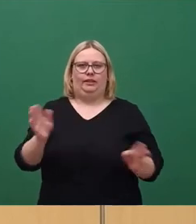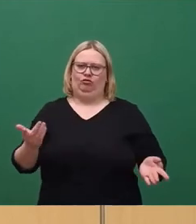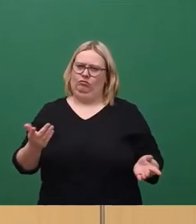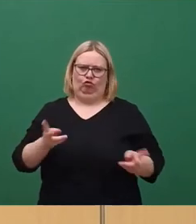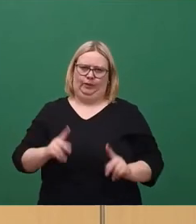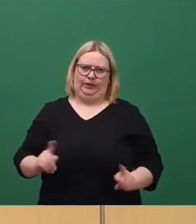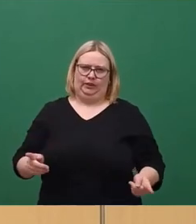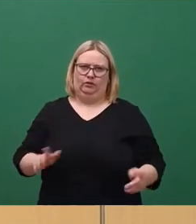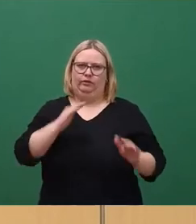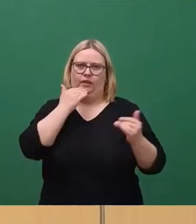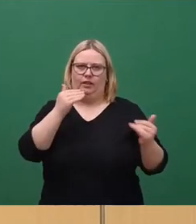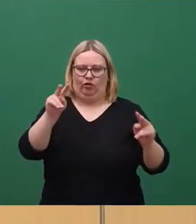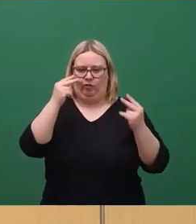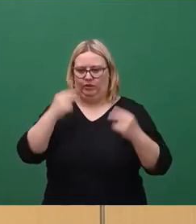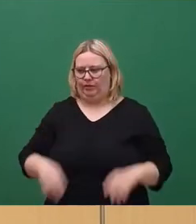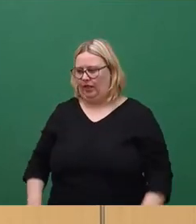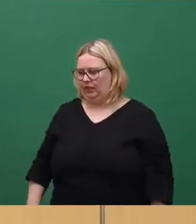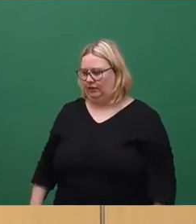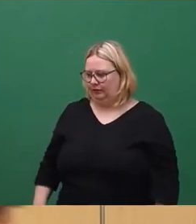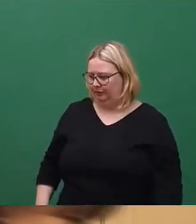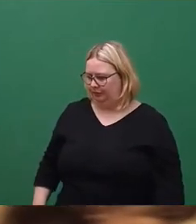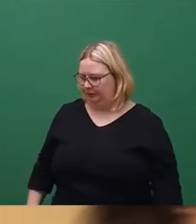Vielen Dank für Ihre Aufmerksamkeit.